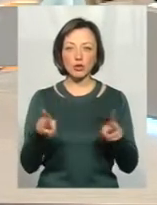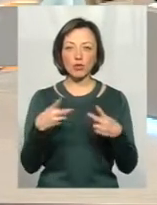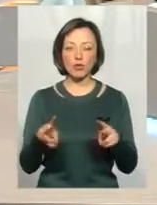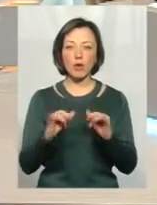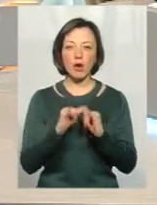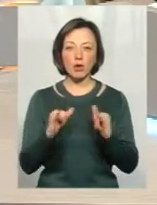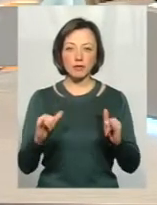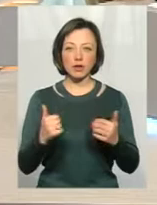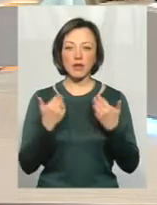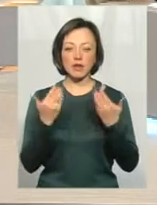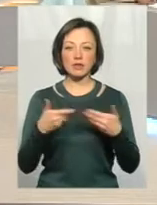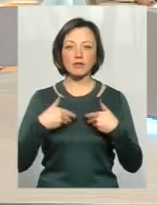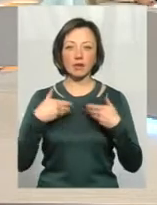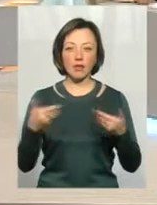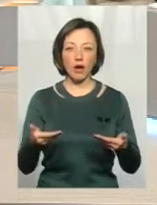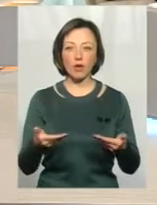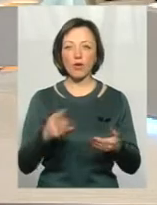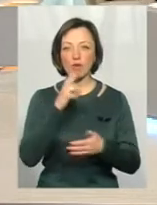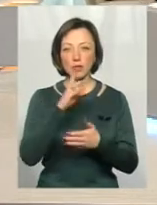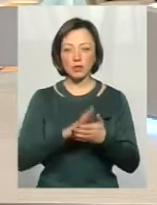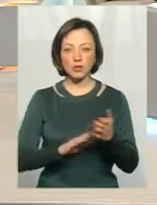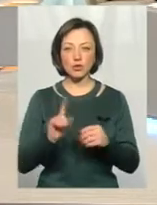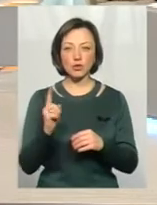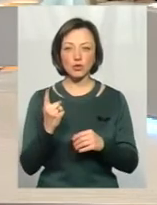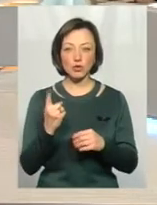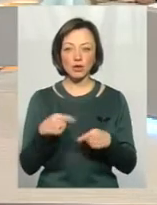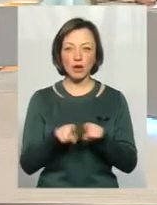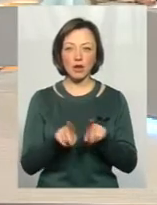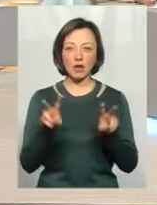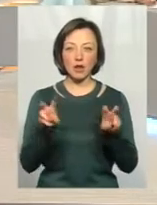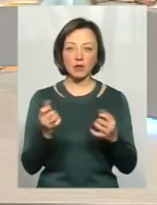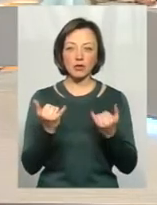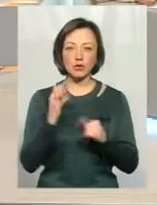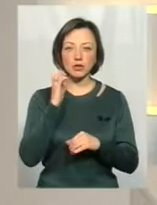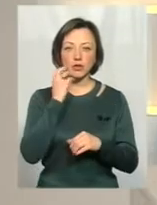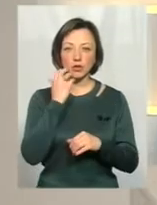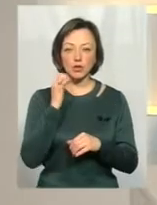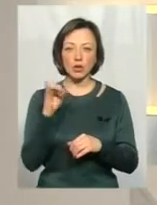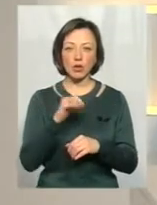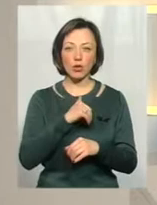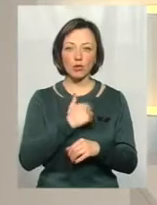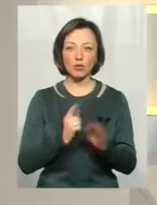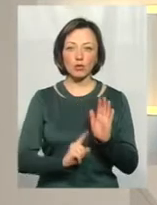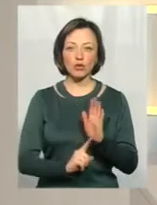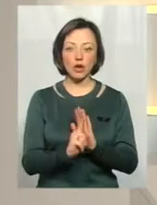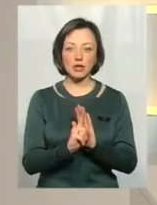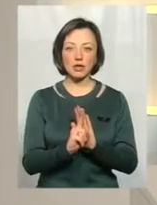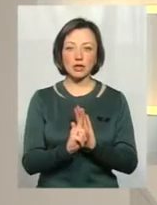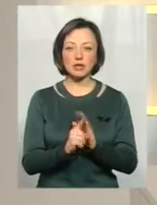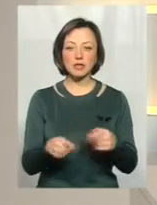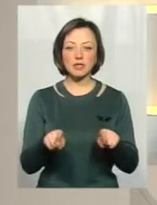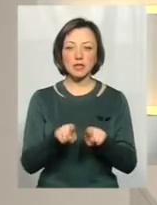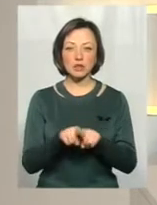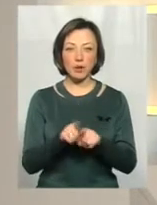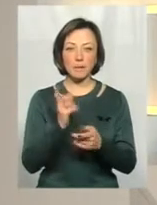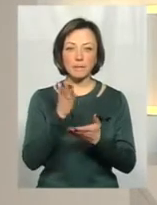розвитку». Вітаю. Я вас вітаю. Вибачаюсь, дуже така тема в нас сьогодні серйозна. І хочу почати з, все ж таки,